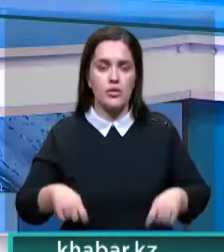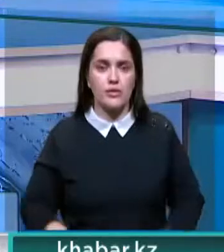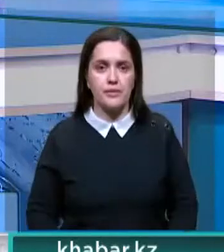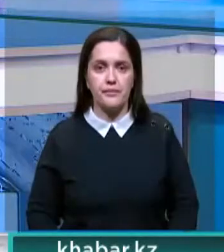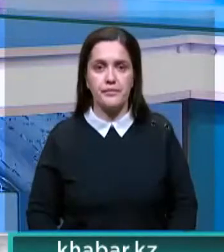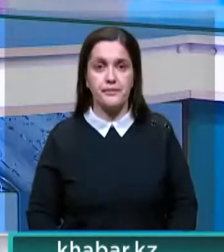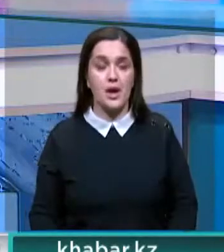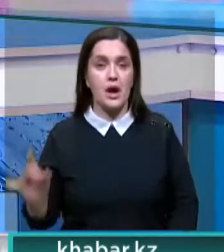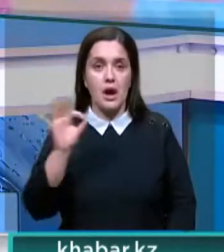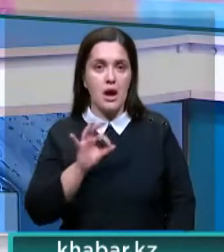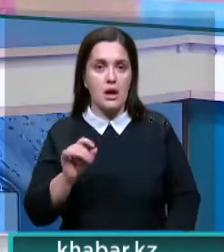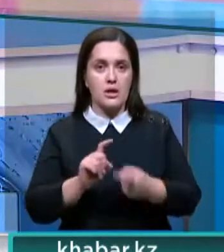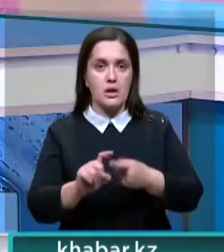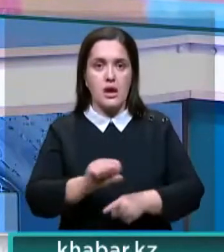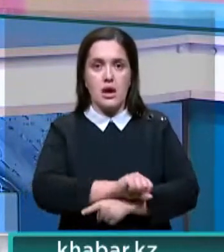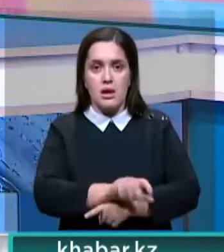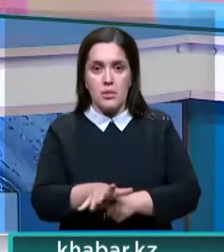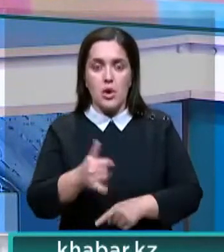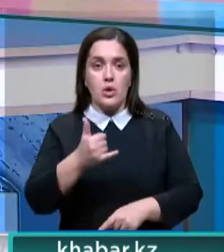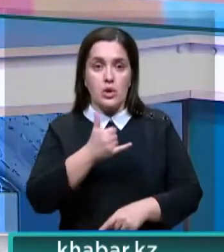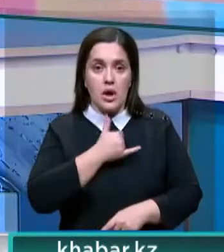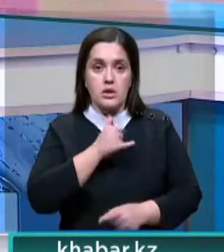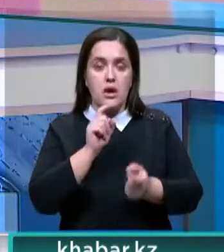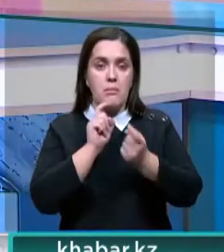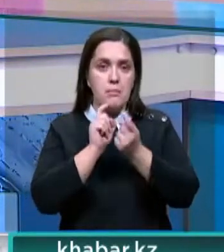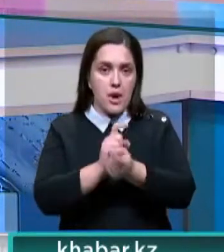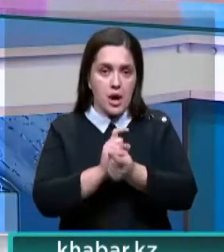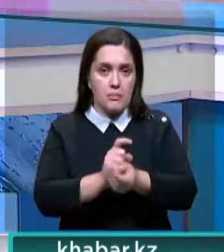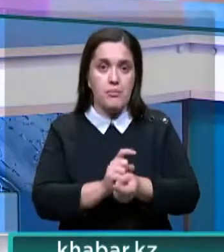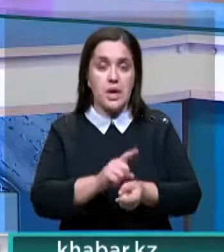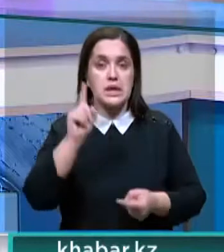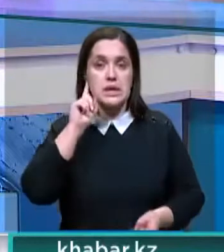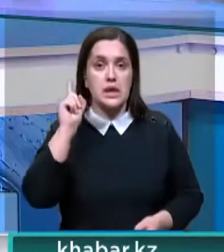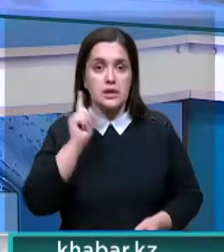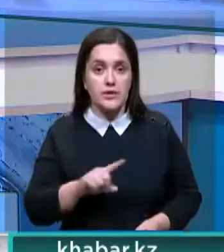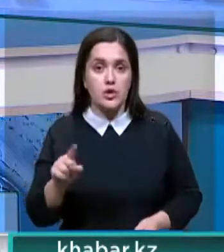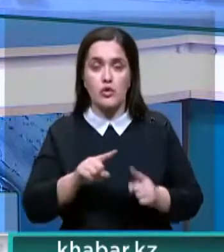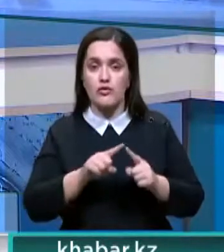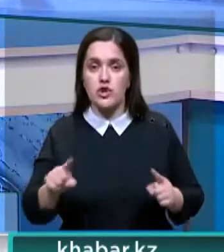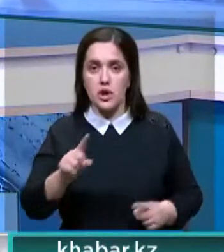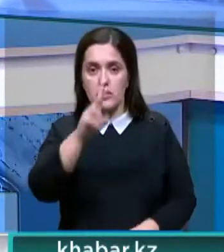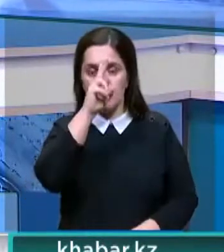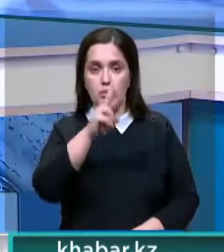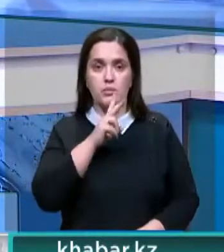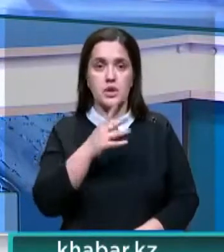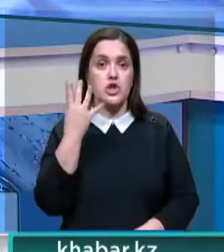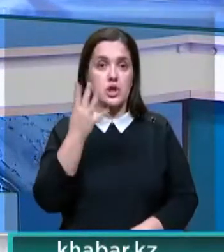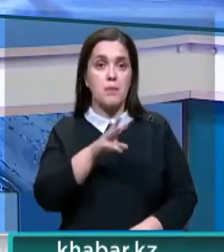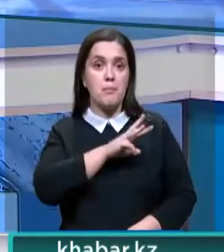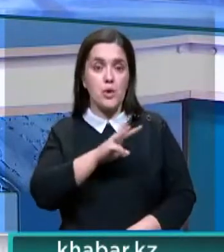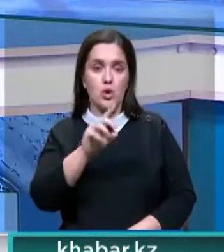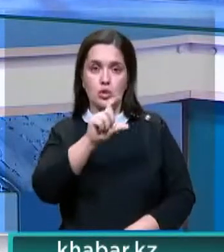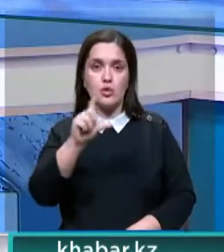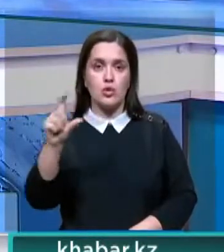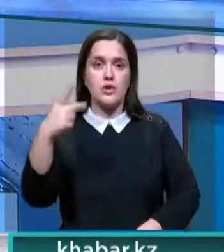И об эпидемиологической ситуации в нашей стране, вернее борьбе с вирусом, стало известно, что в течение двух месяцев 4